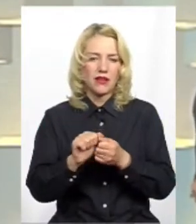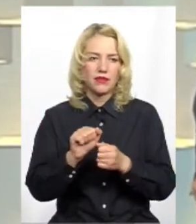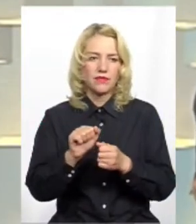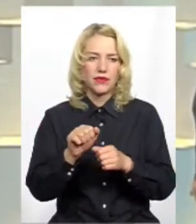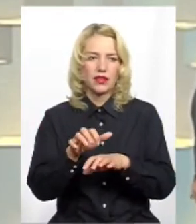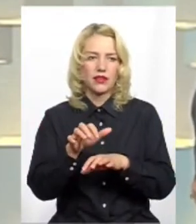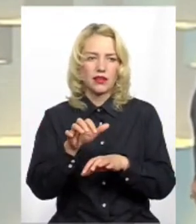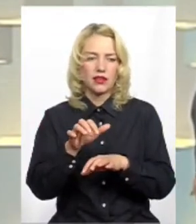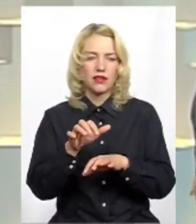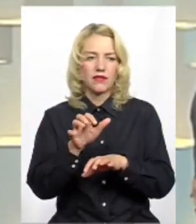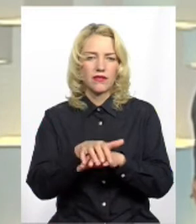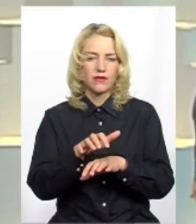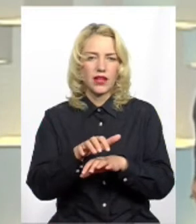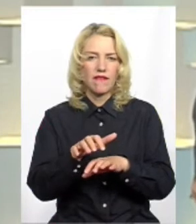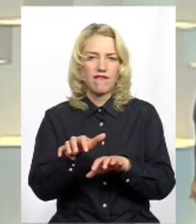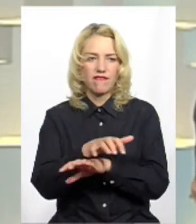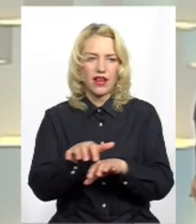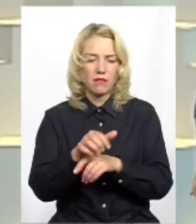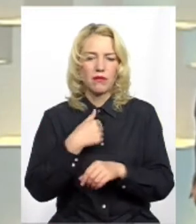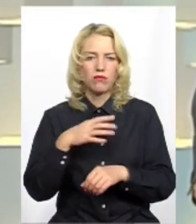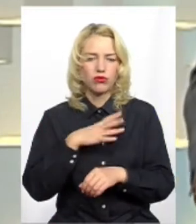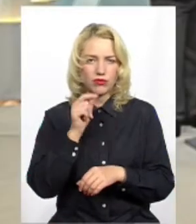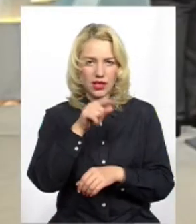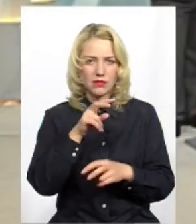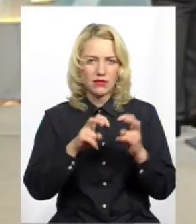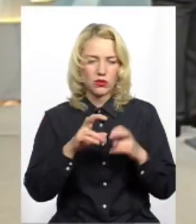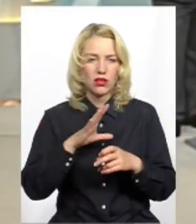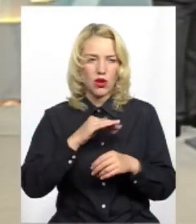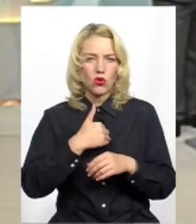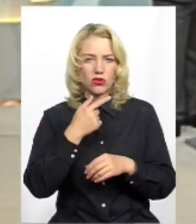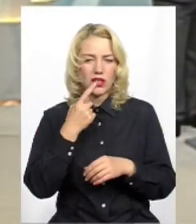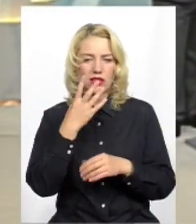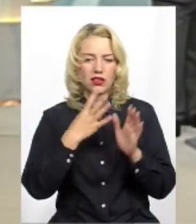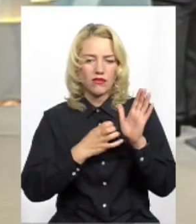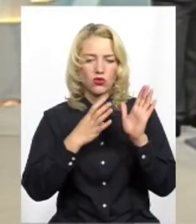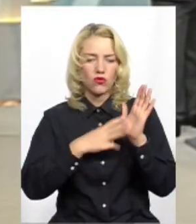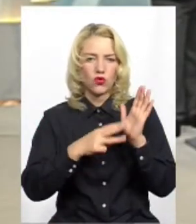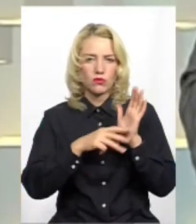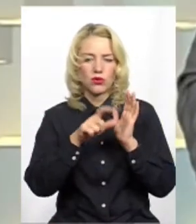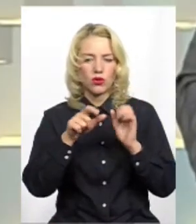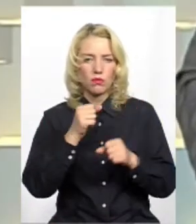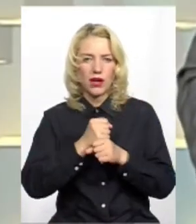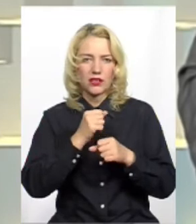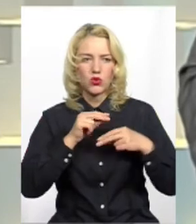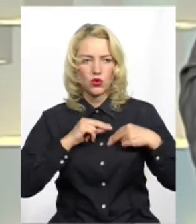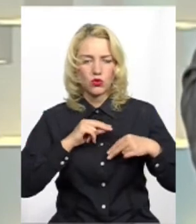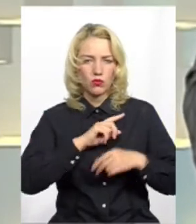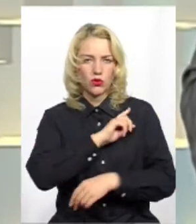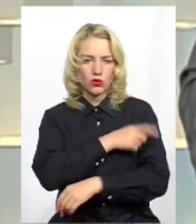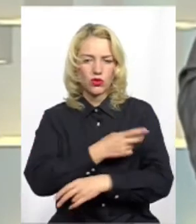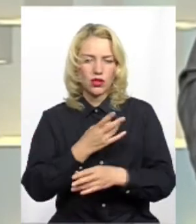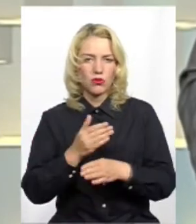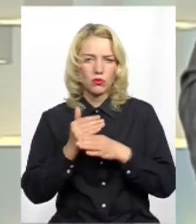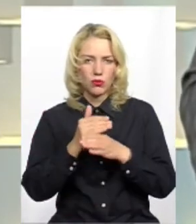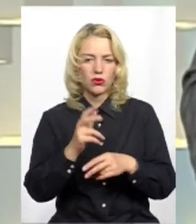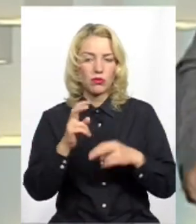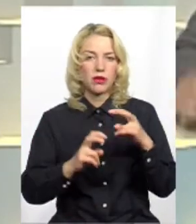Понінський комбінат паперових фабрик. Я був на ньому. Я хочу сказати, що там працює 980 працівників. Працює потужно. Треба